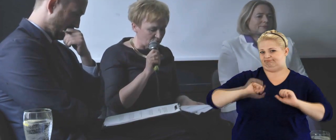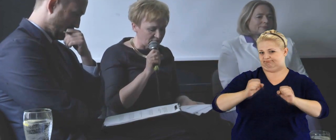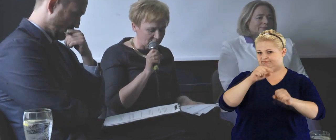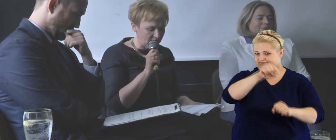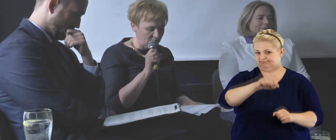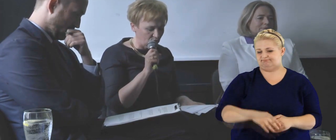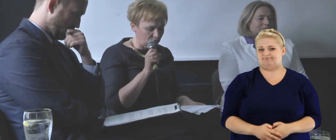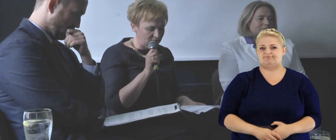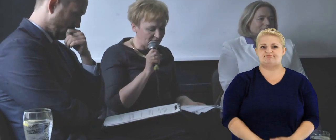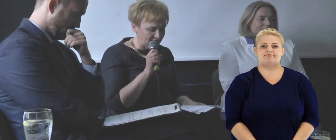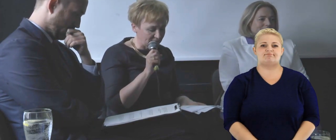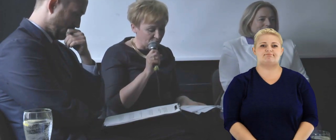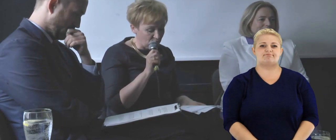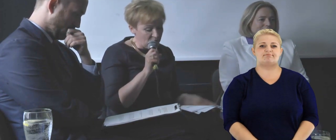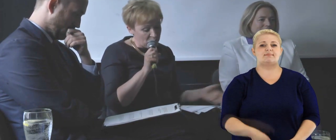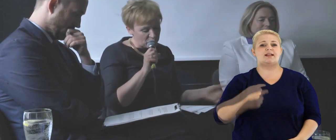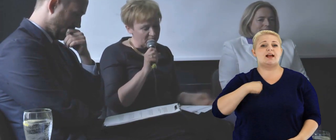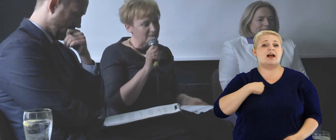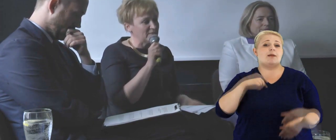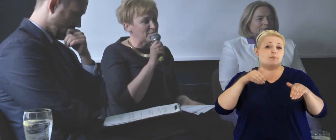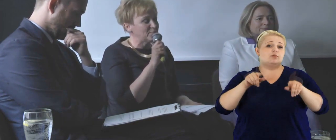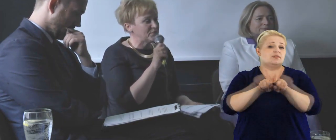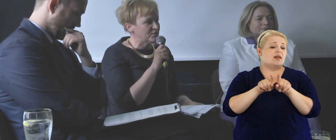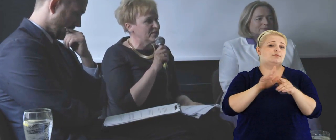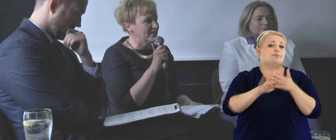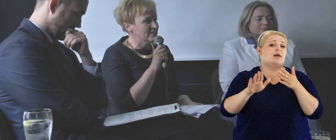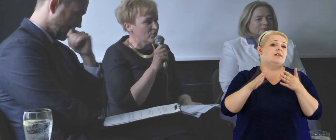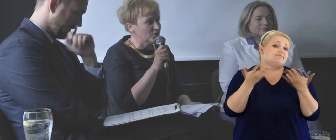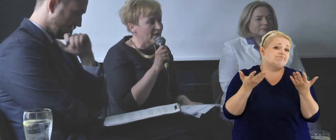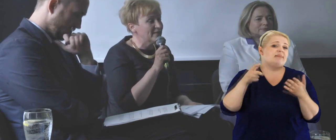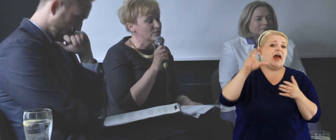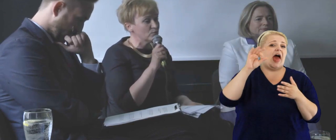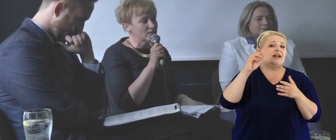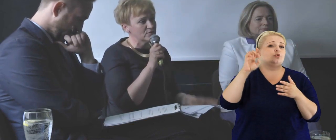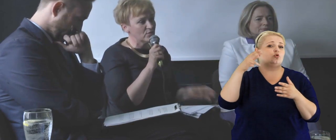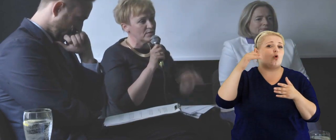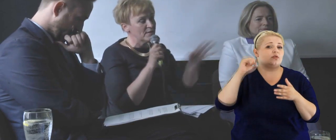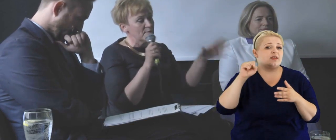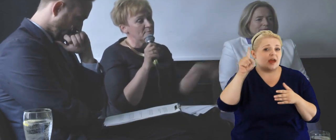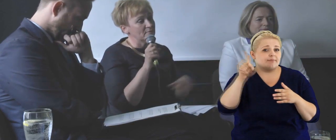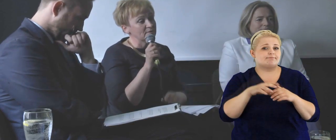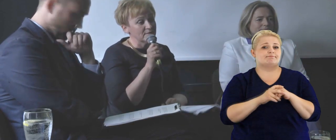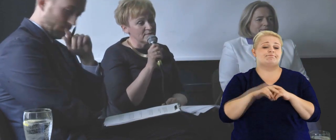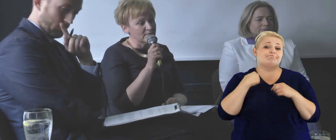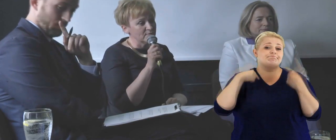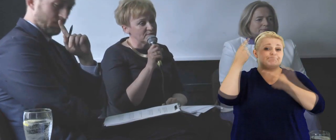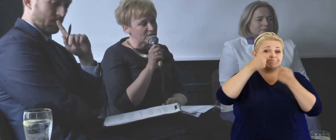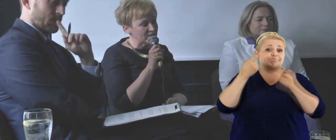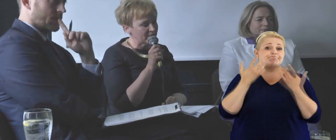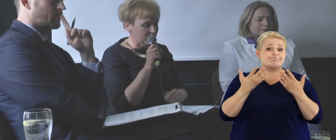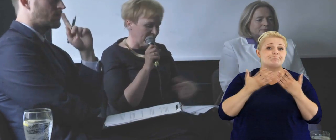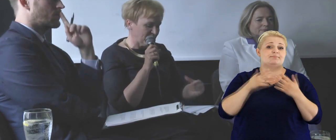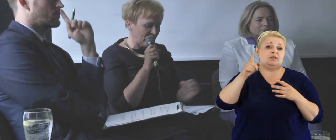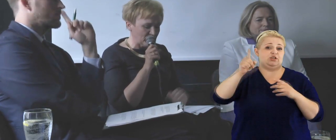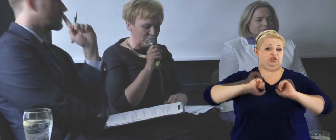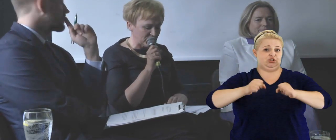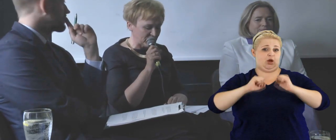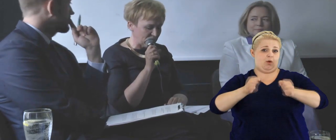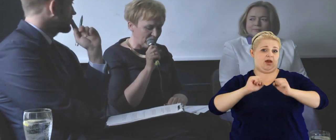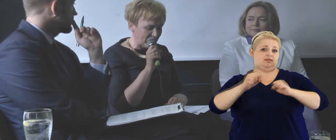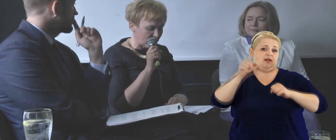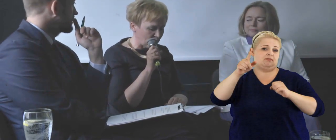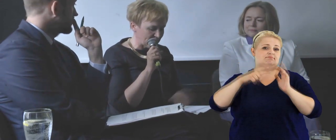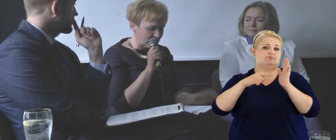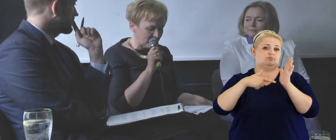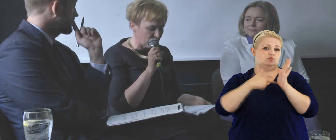jest kojarzony z tą inicjatywą. Może też nie bez przyczyny Estonia, ale z drugiej strony, tak wydaje mi